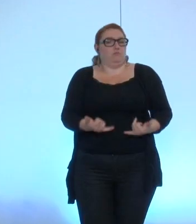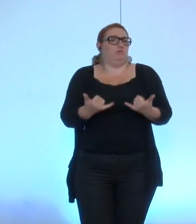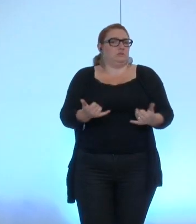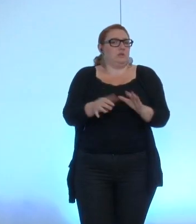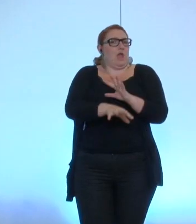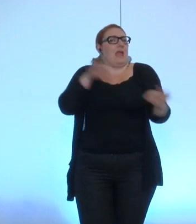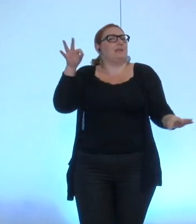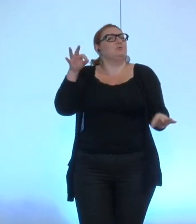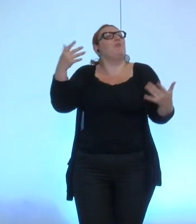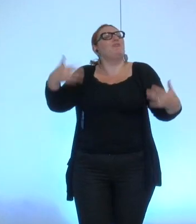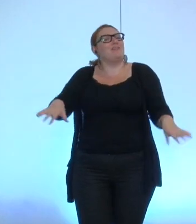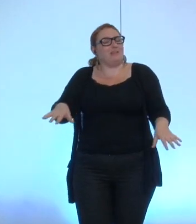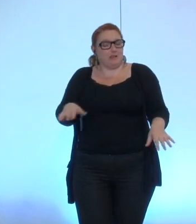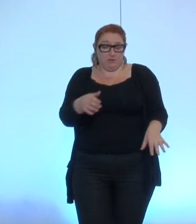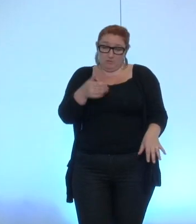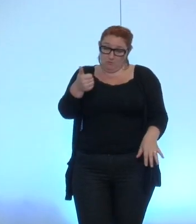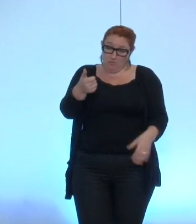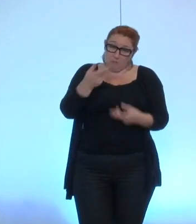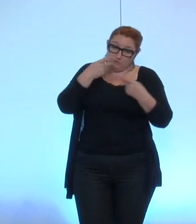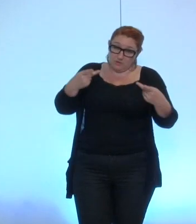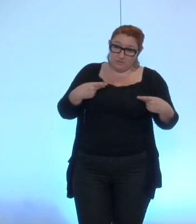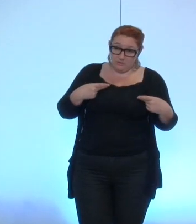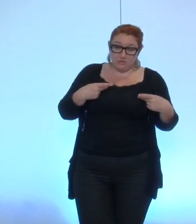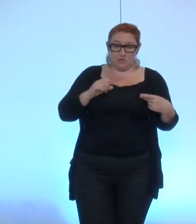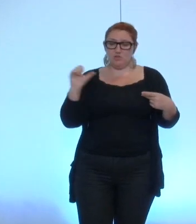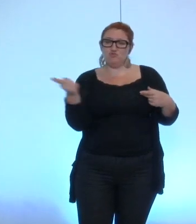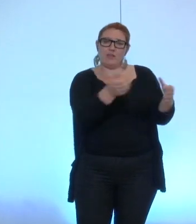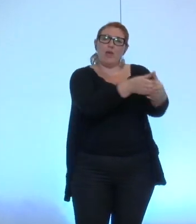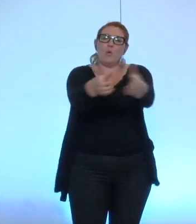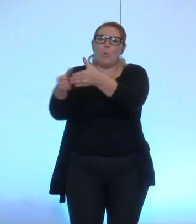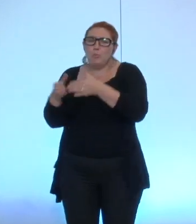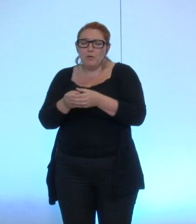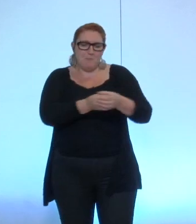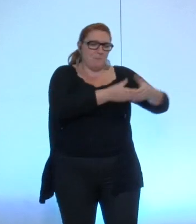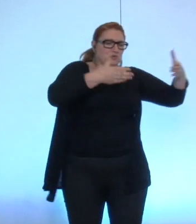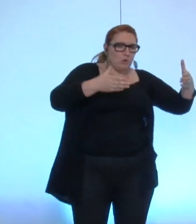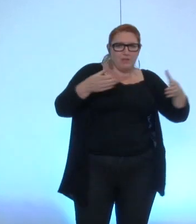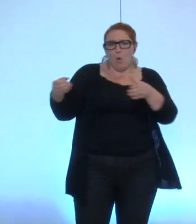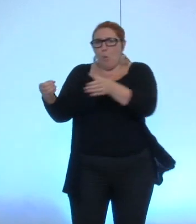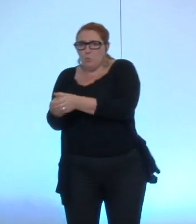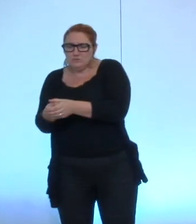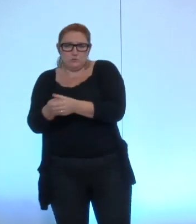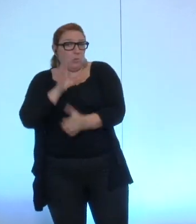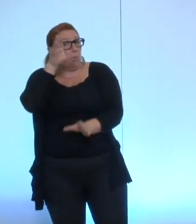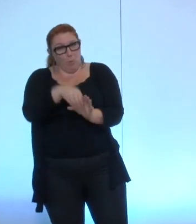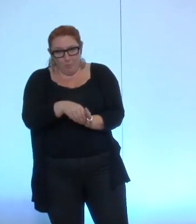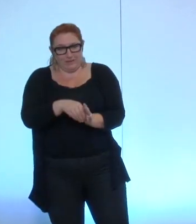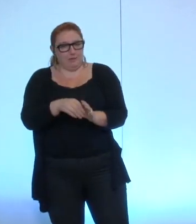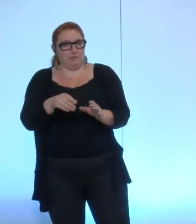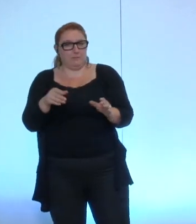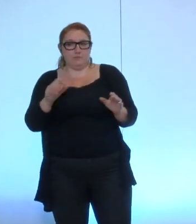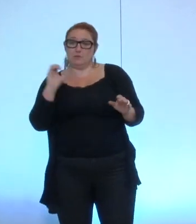élection, à l'expression de tous les groupes du Conseil, majorité et opposition comprise, chacun portant éventuellement une